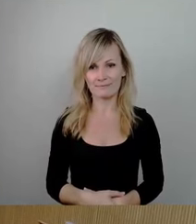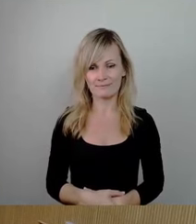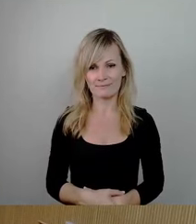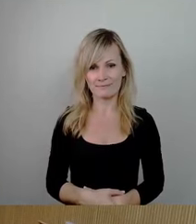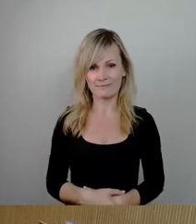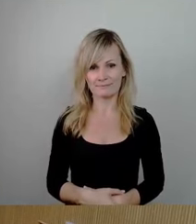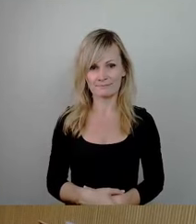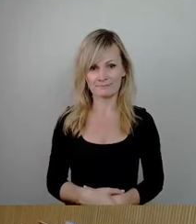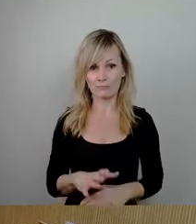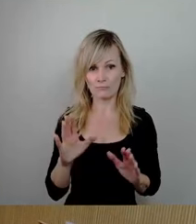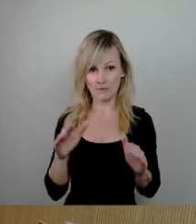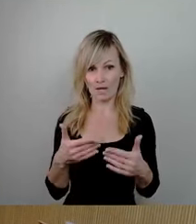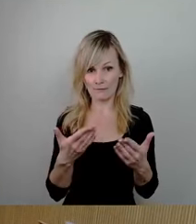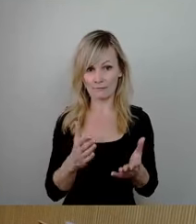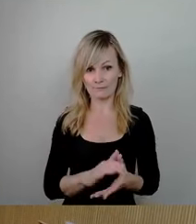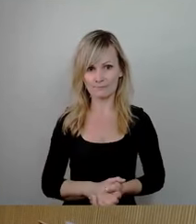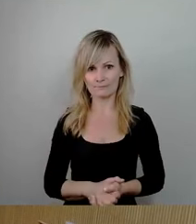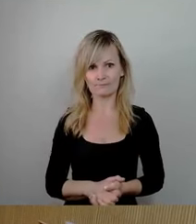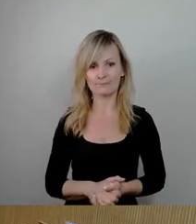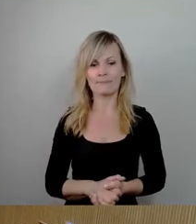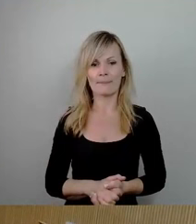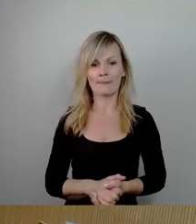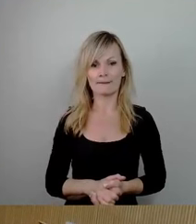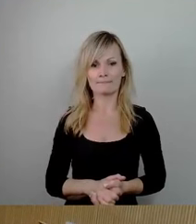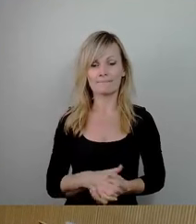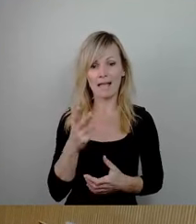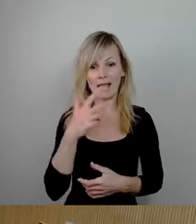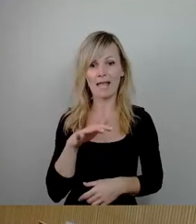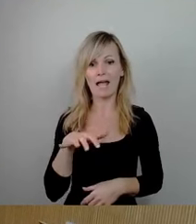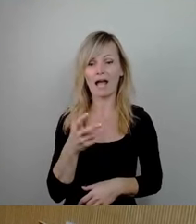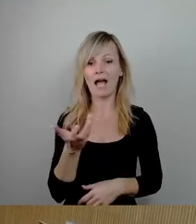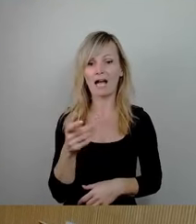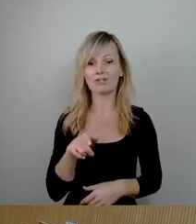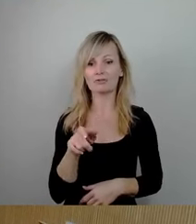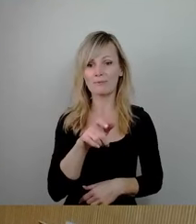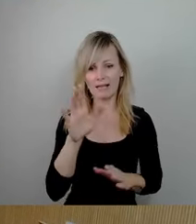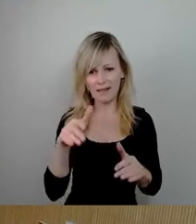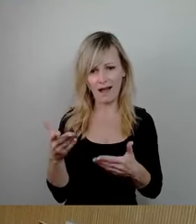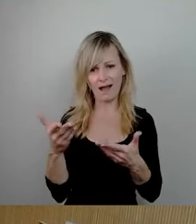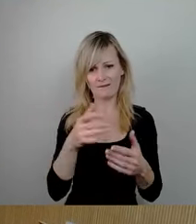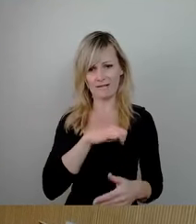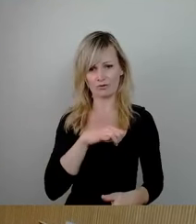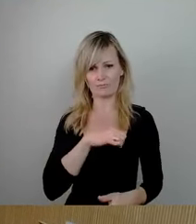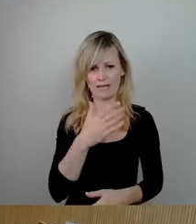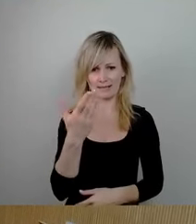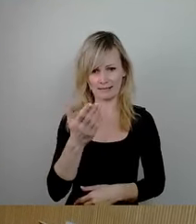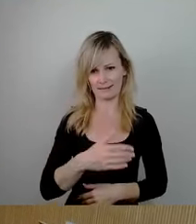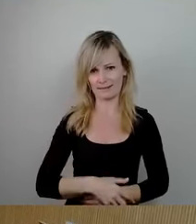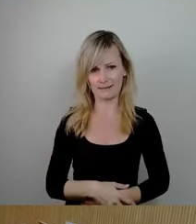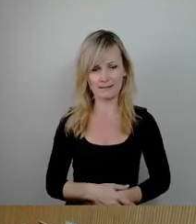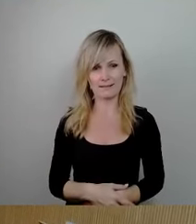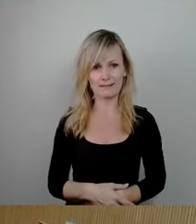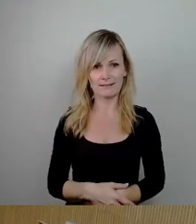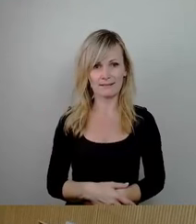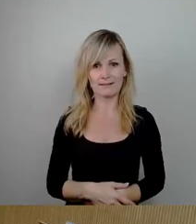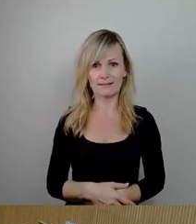Dürfen Sie natürlich. Dürfen Sie, Herr Aschenbach, dann wir sind gespannt und schauen vor